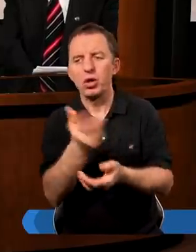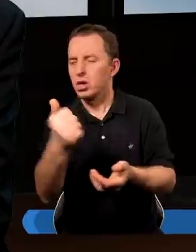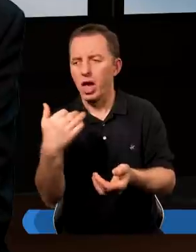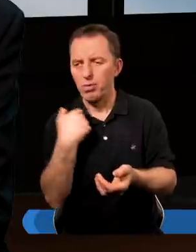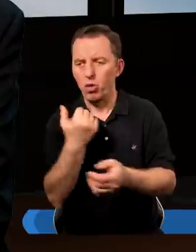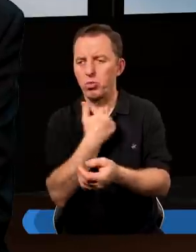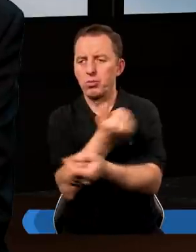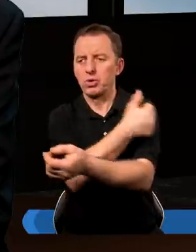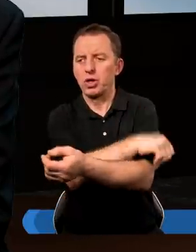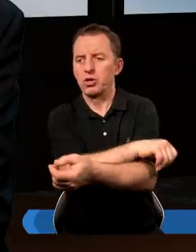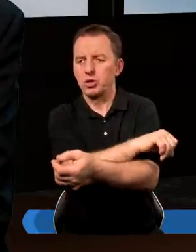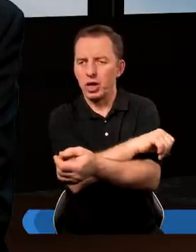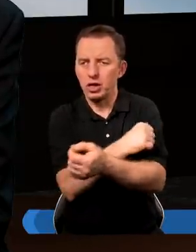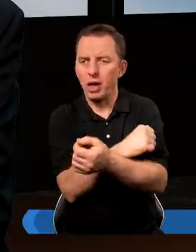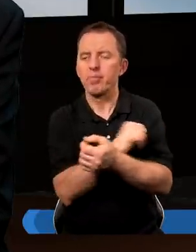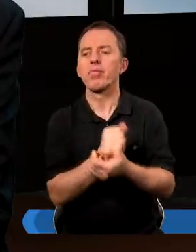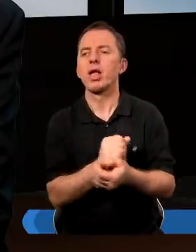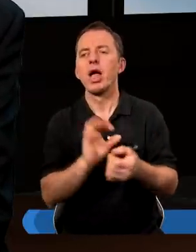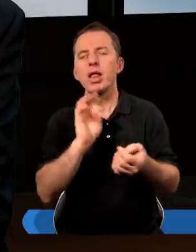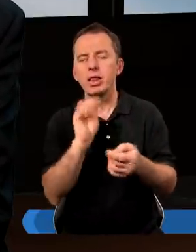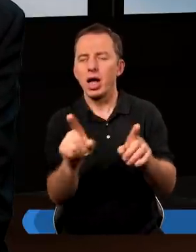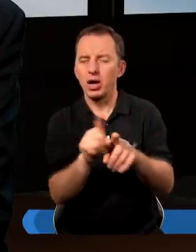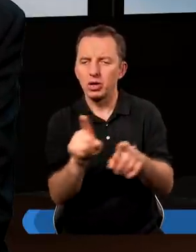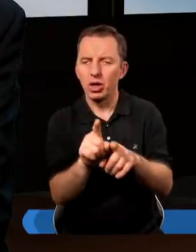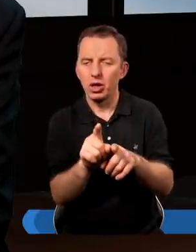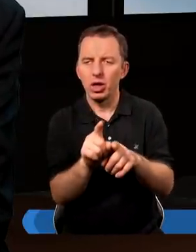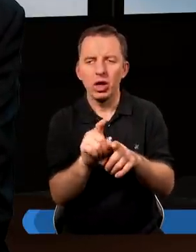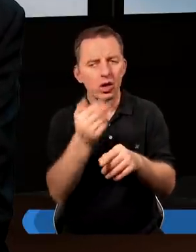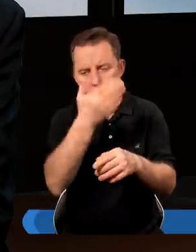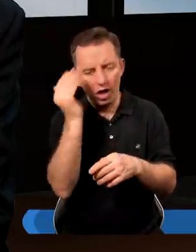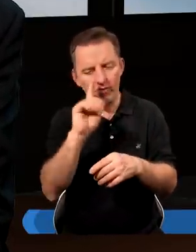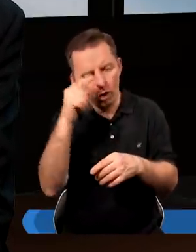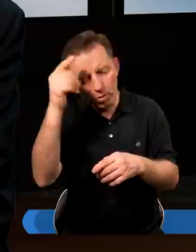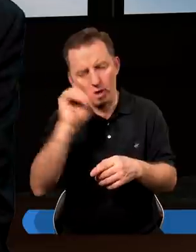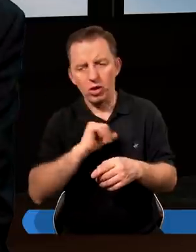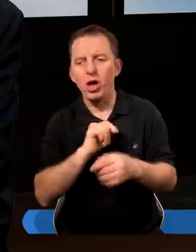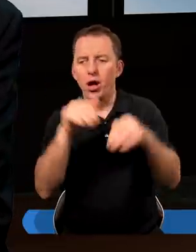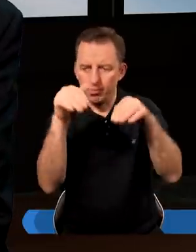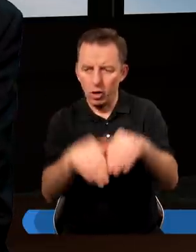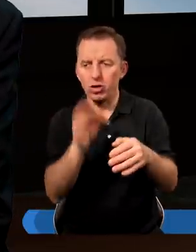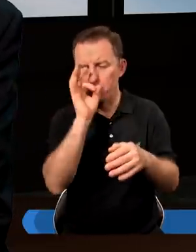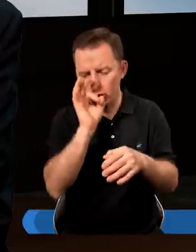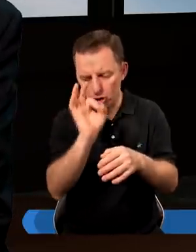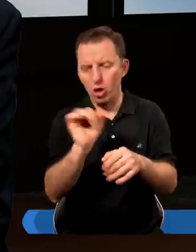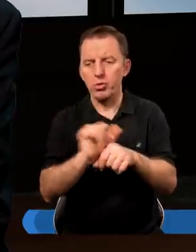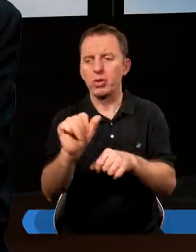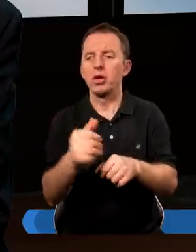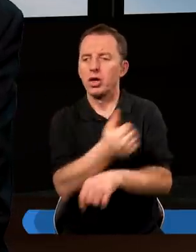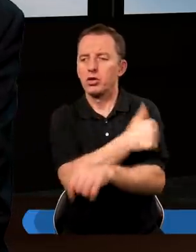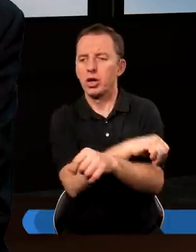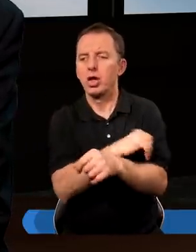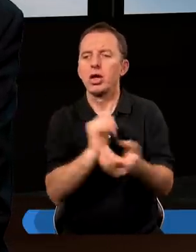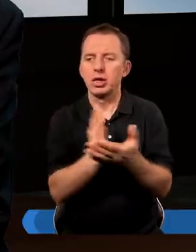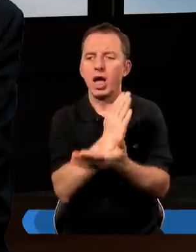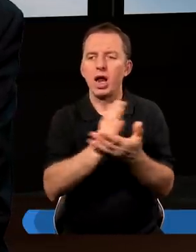to nie byłbym chrześcijaninem. Aha. Także ja nie wiem, nie wyobrażam sobie, że można być dobrym chrześcijaninem